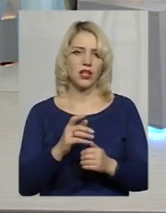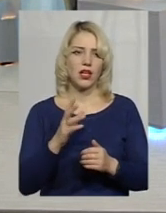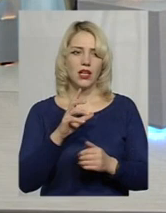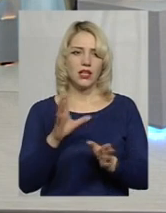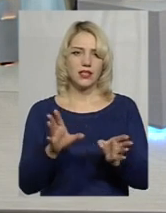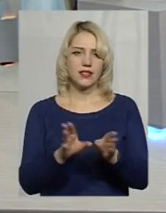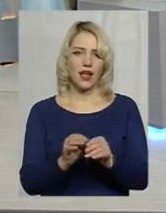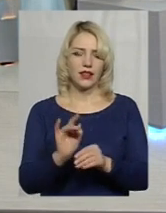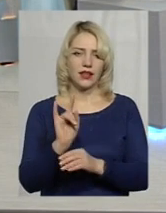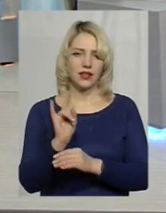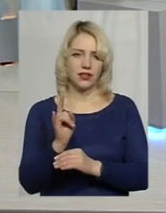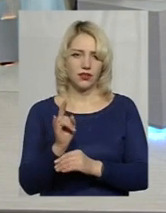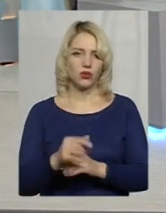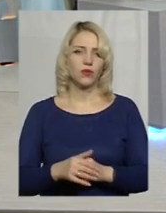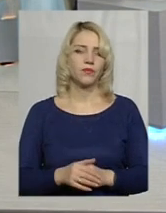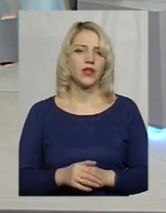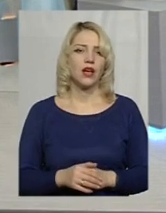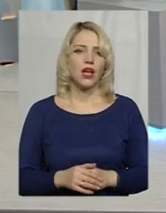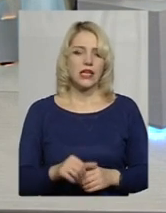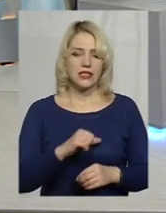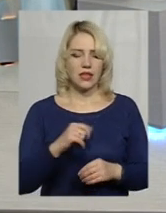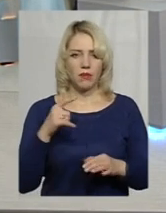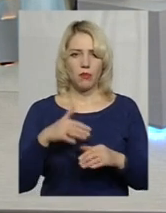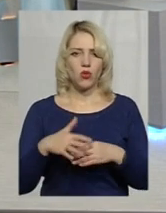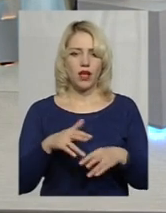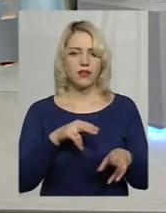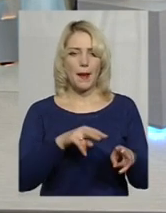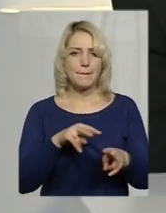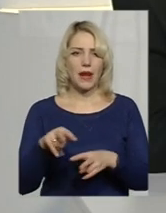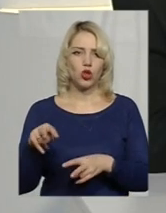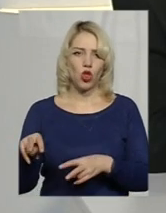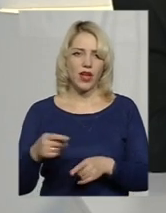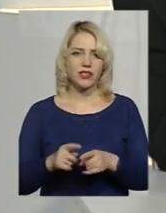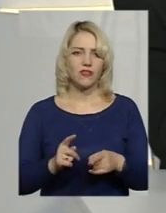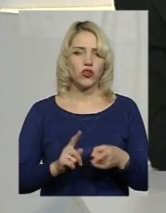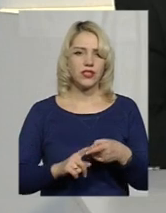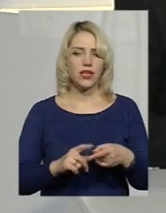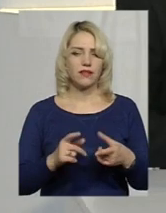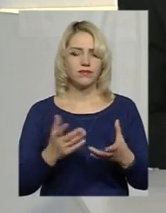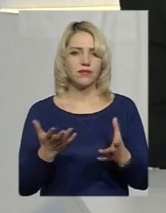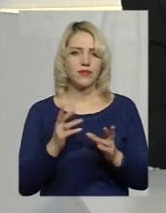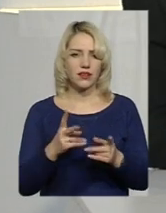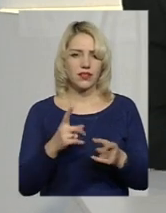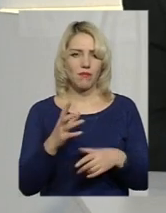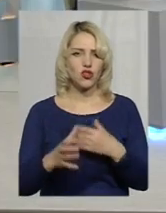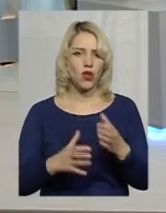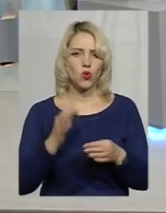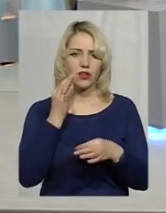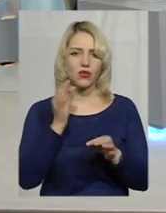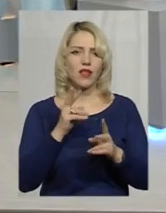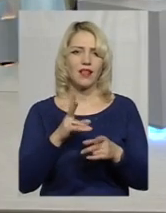влаштованою. До речі, само поняття патронатство – це якийсь міжнародний досвід. Як взагалі відбувалася